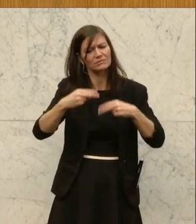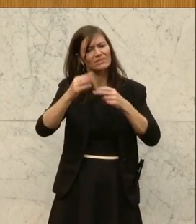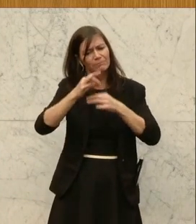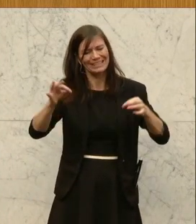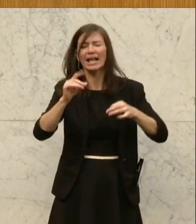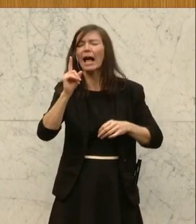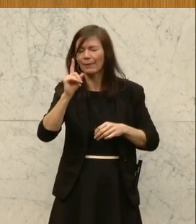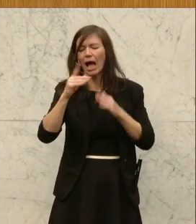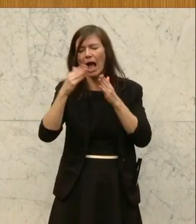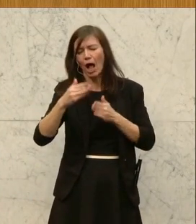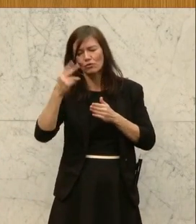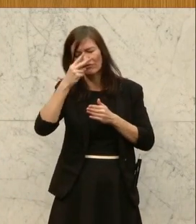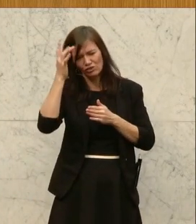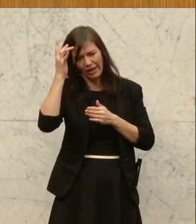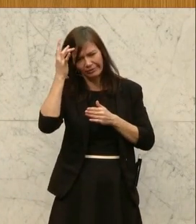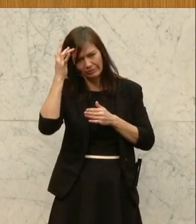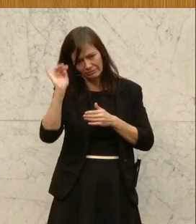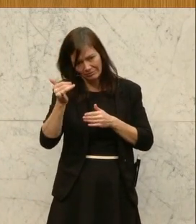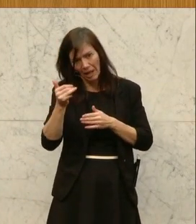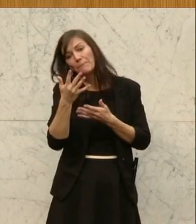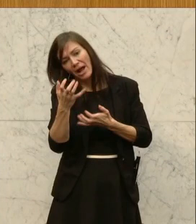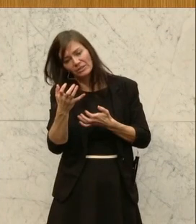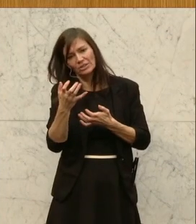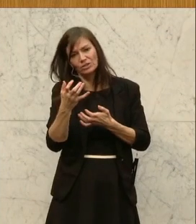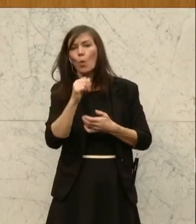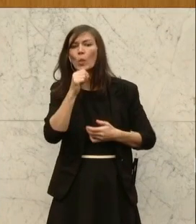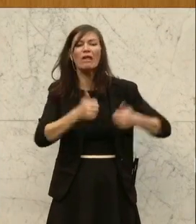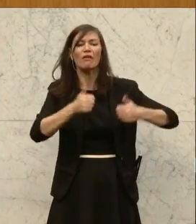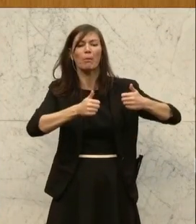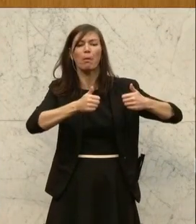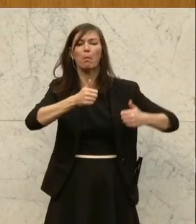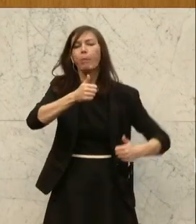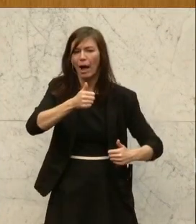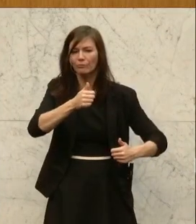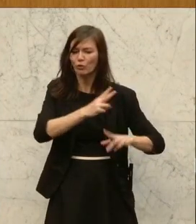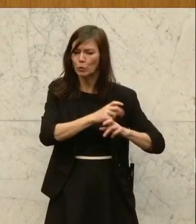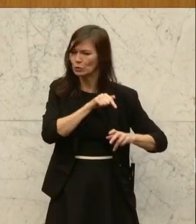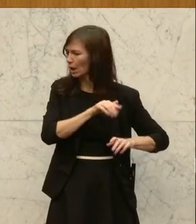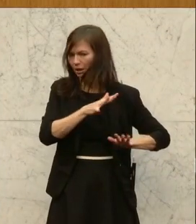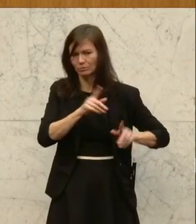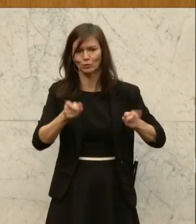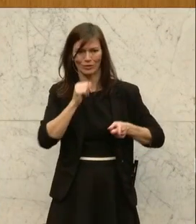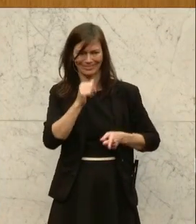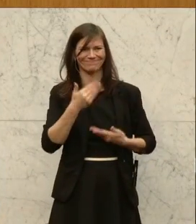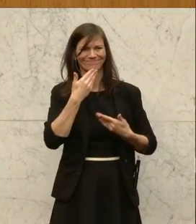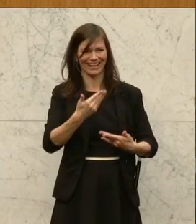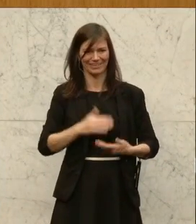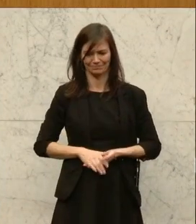Hausverstand praktikabel und nicht wettbewerbsbenachteiligend für unsere Betriebe. Vielen Dank.